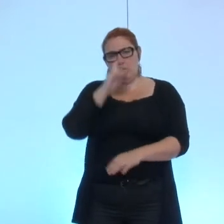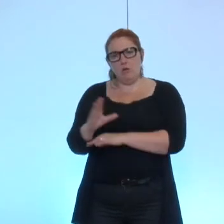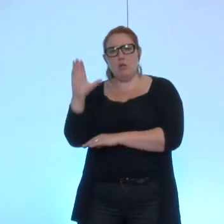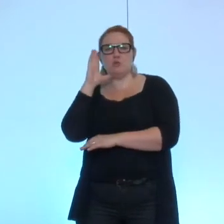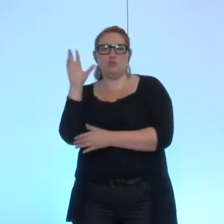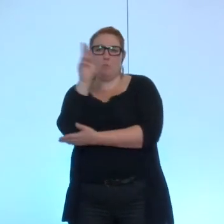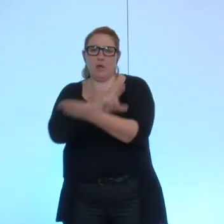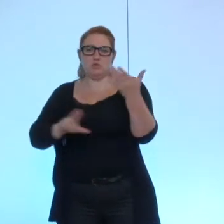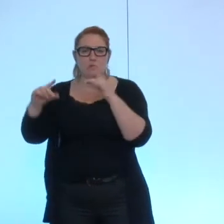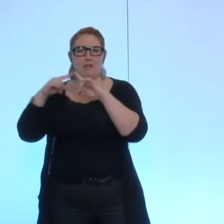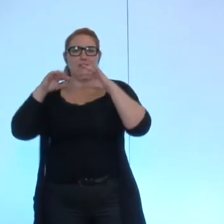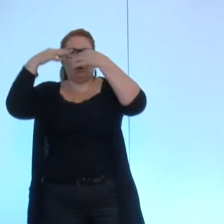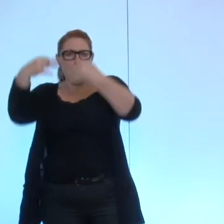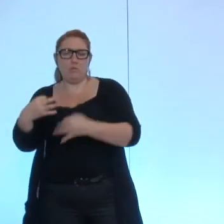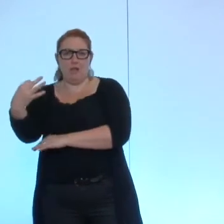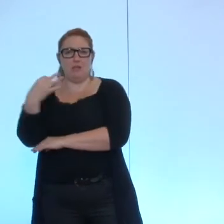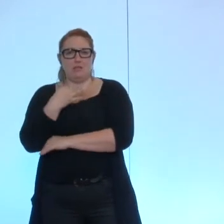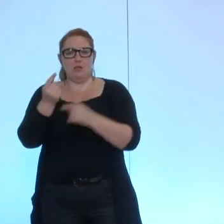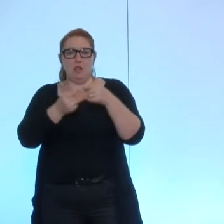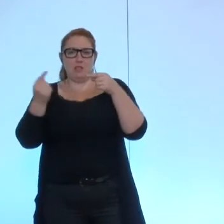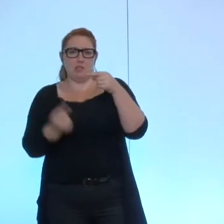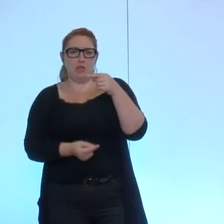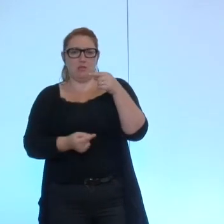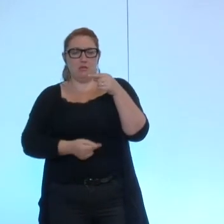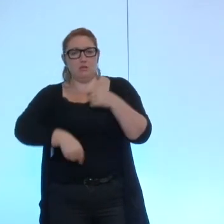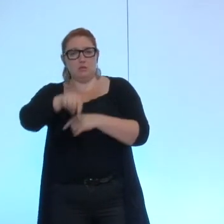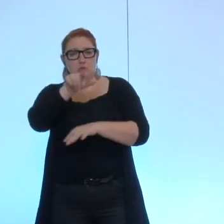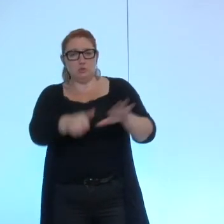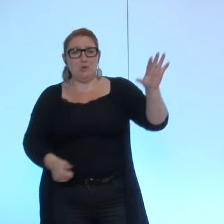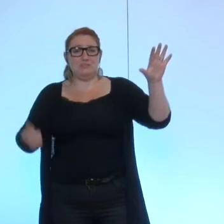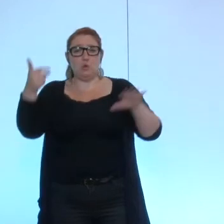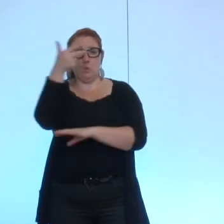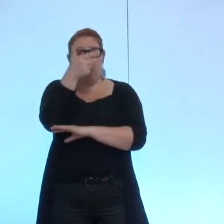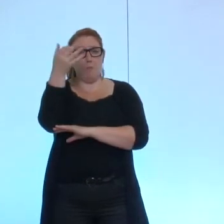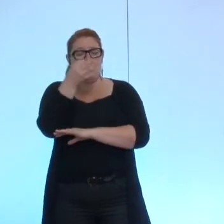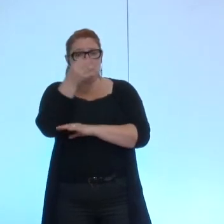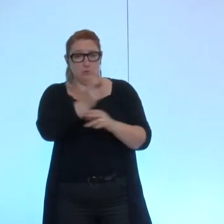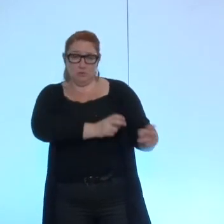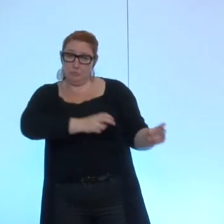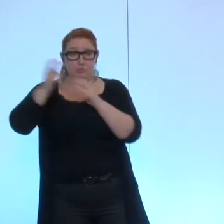dette agrégé a augmenté de 63% en 4 ans